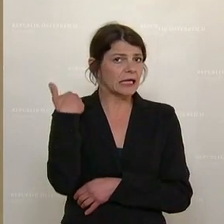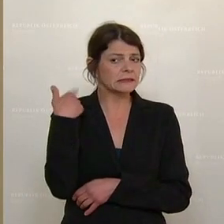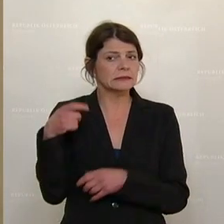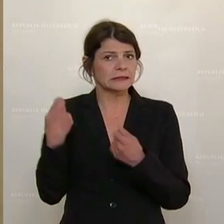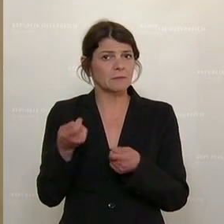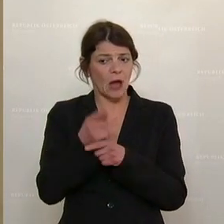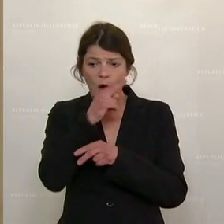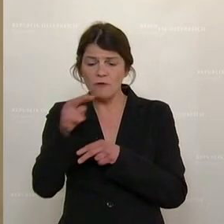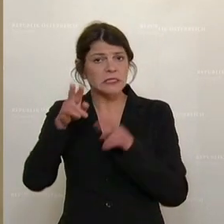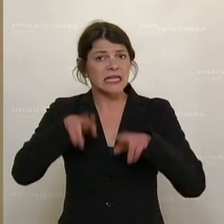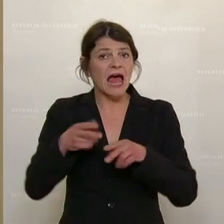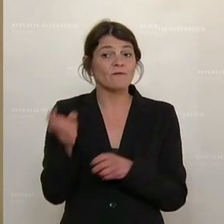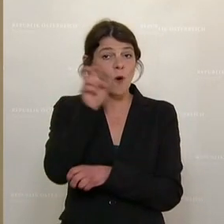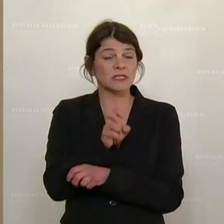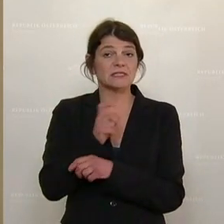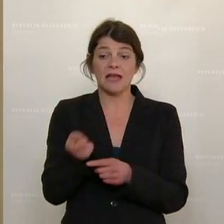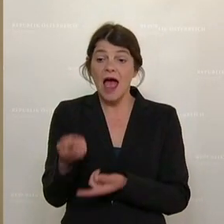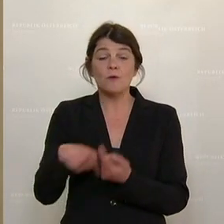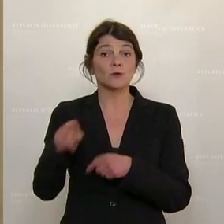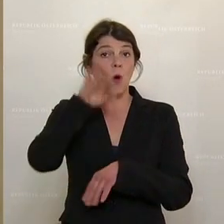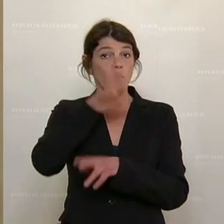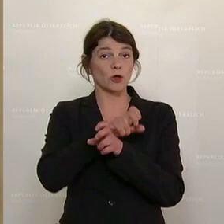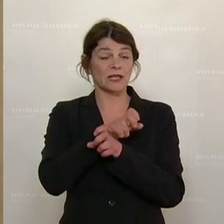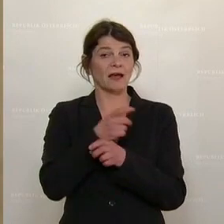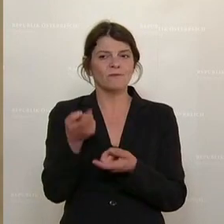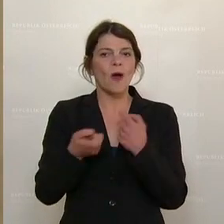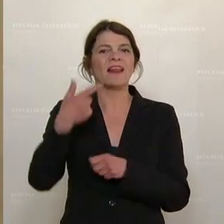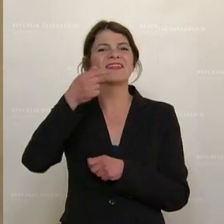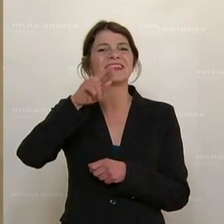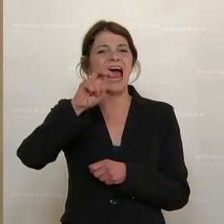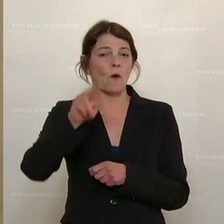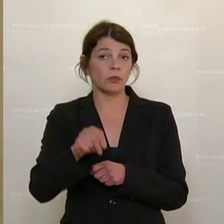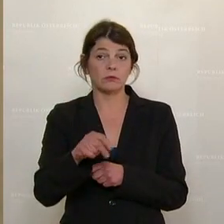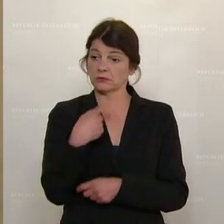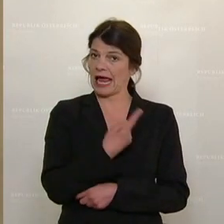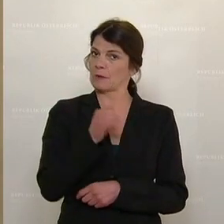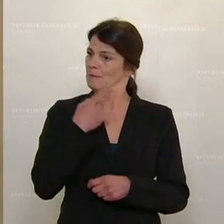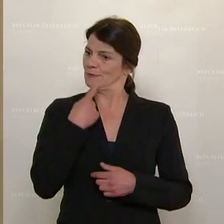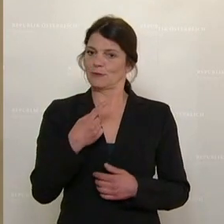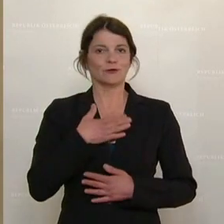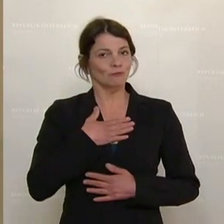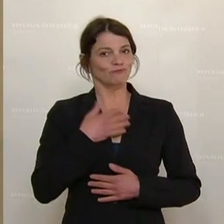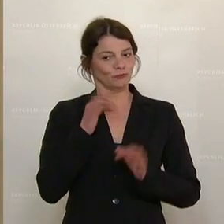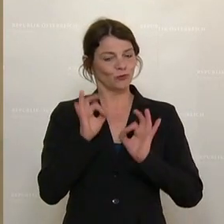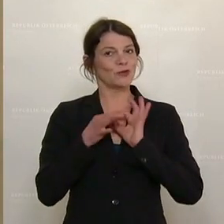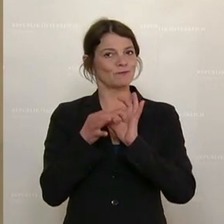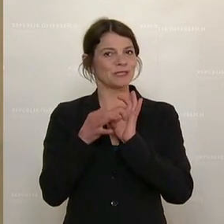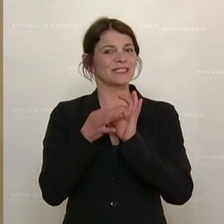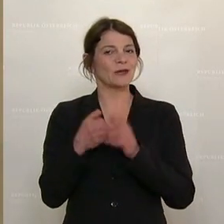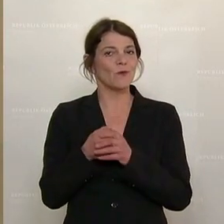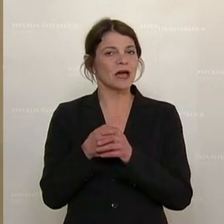ist, einen Aufsichtsratsvorsitzenden aus Oberösterreich, aus Traun, der von sich immer behauptet, sehr, sehr gute Beziehungen